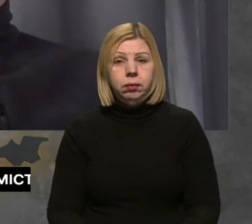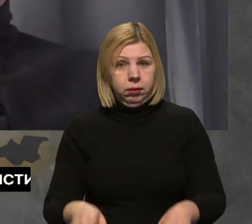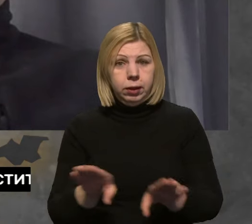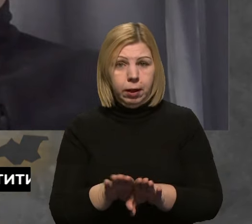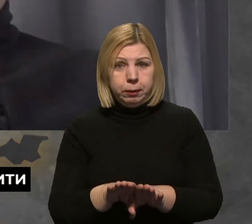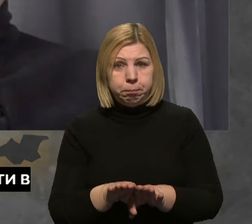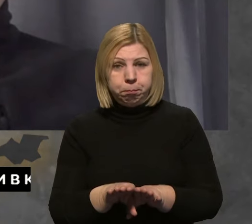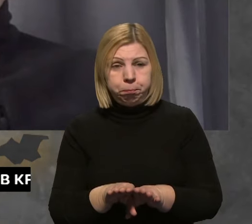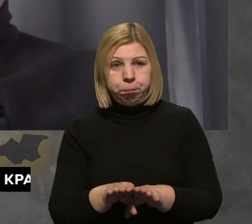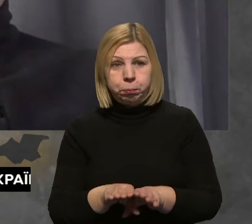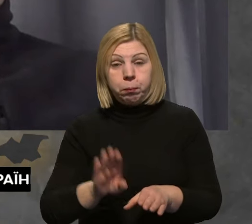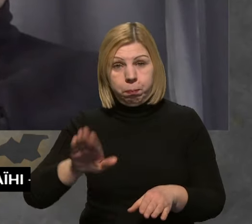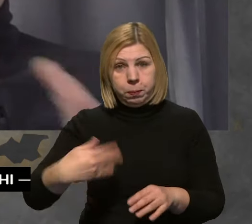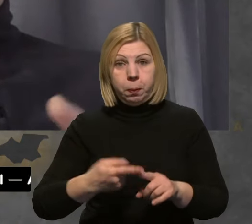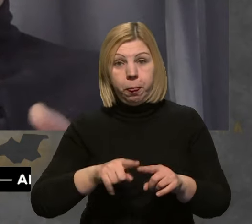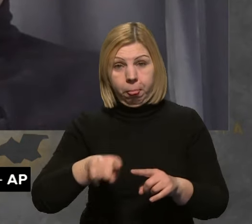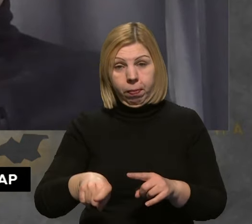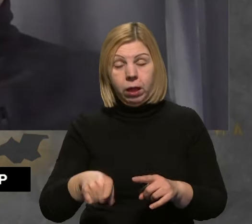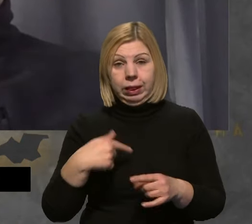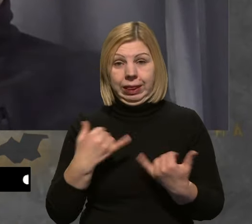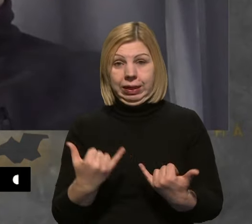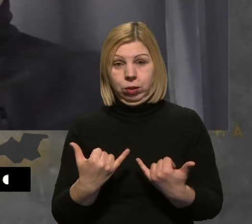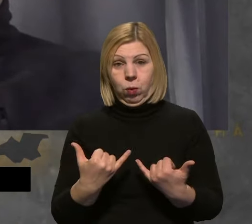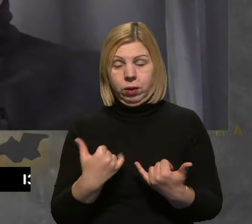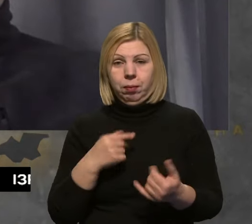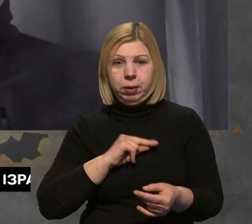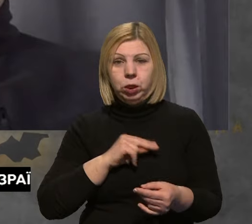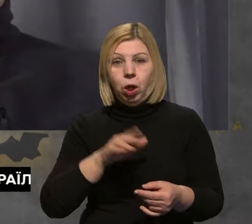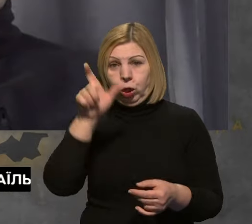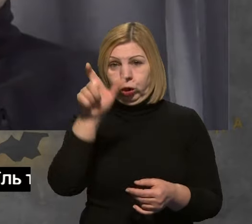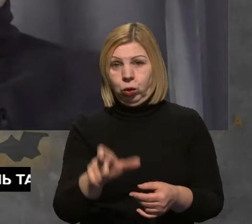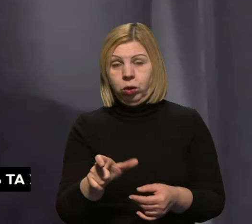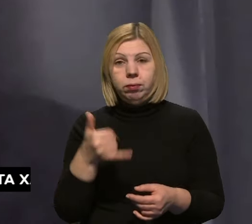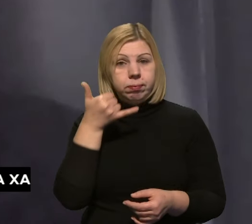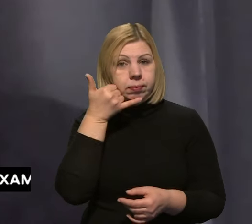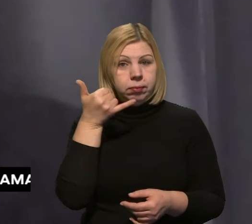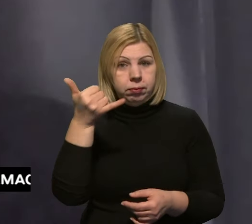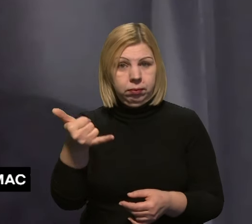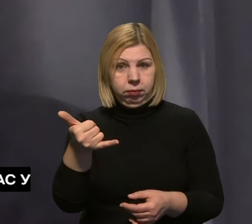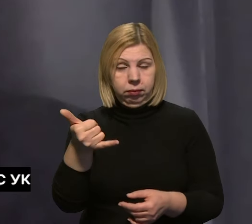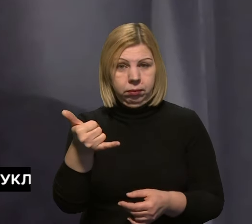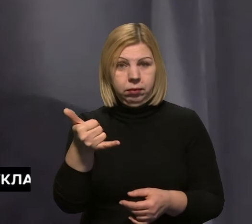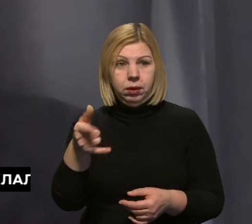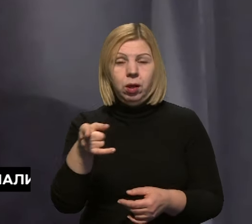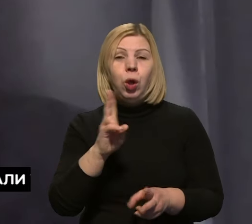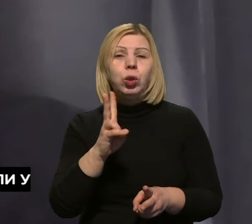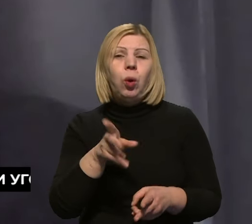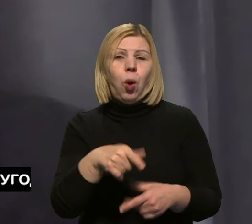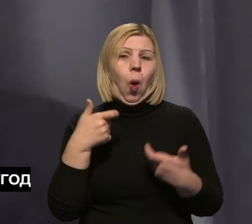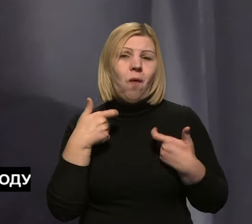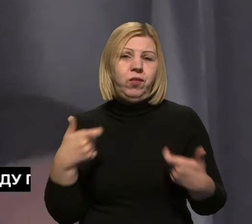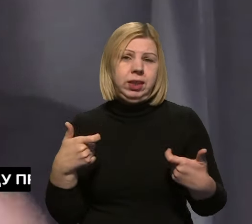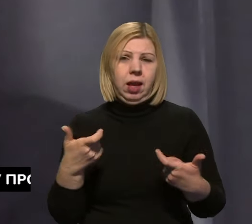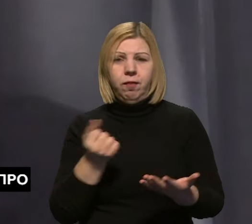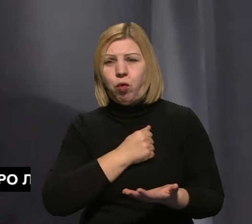Так, після цього, на сьогодні, це працює, з людиною зв'язується відповідний уповноважений офіцер